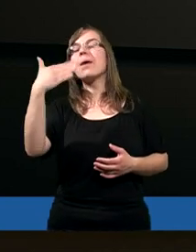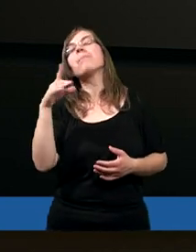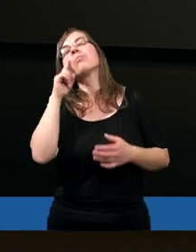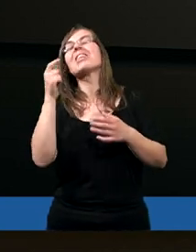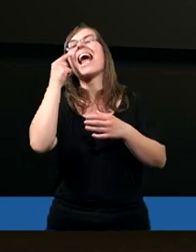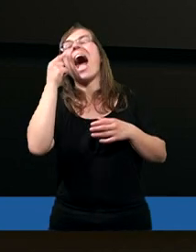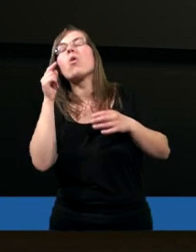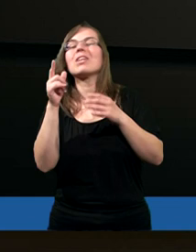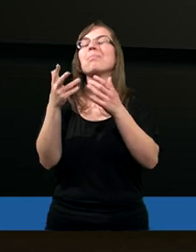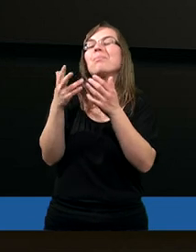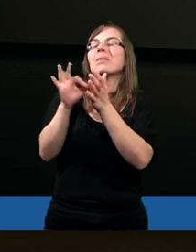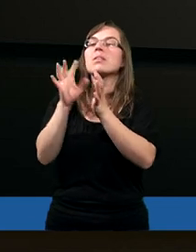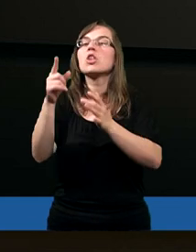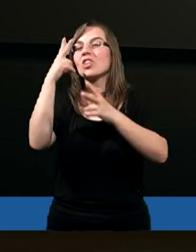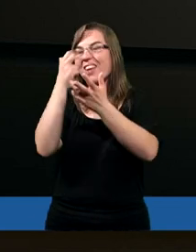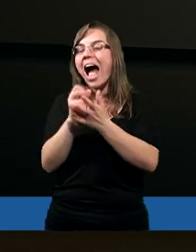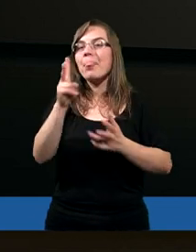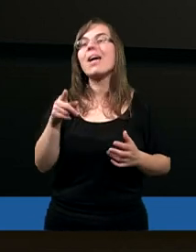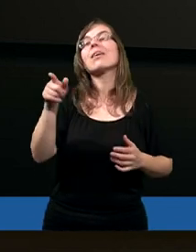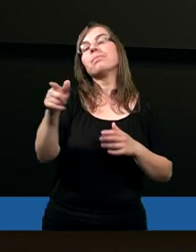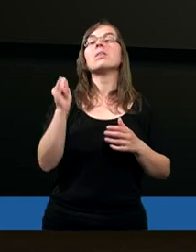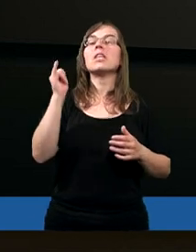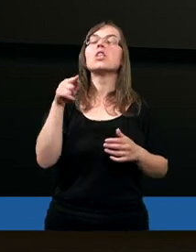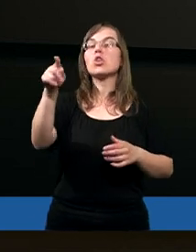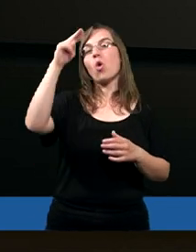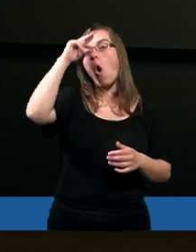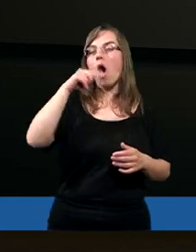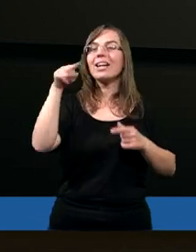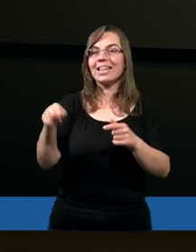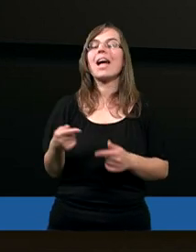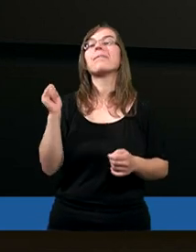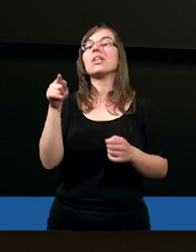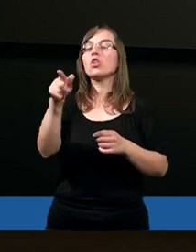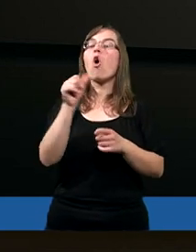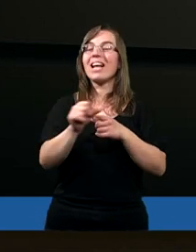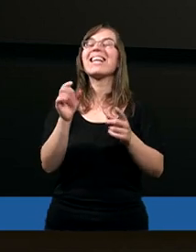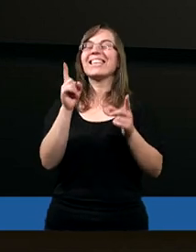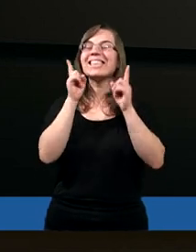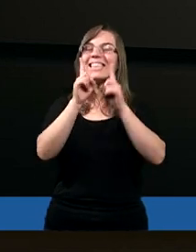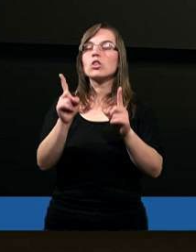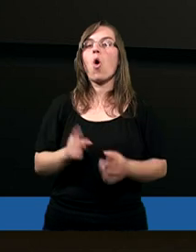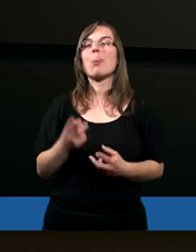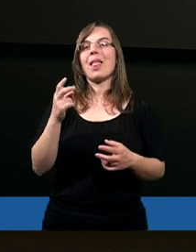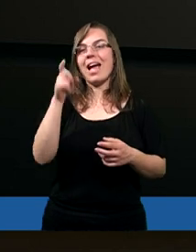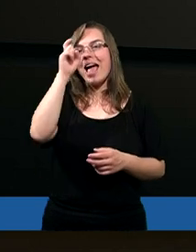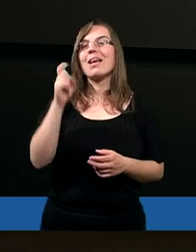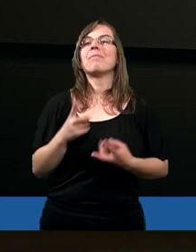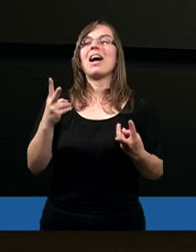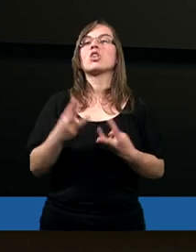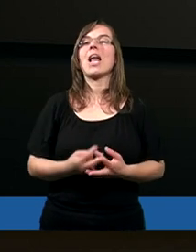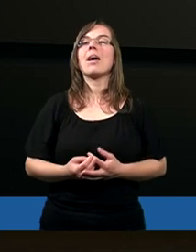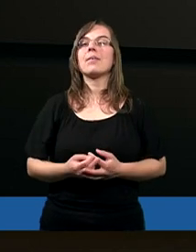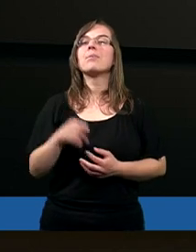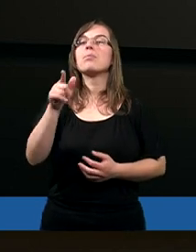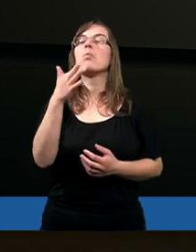słów, które padły z ust ojca. I to jest niczym ojciec istotne. Więc Ewangelie